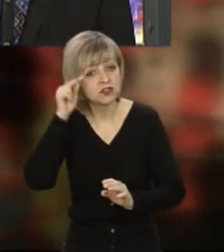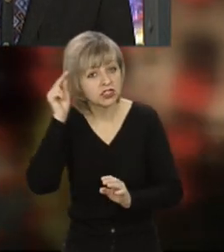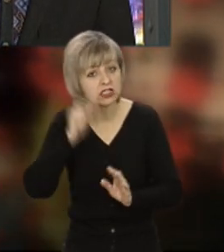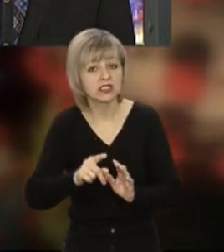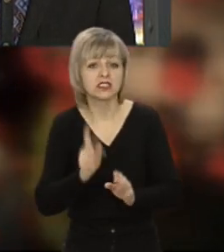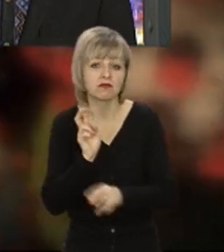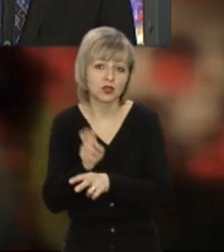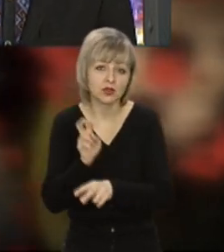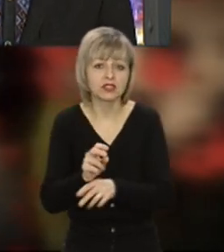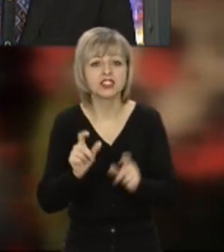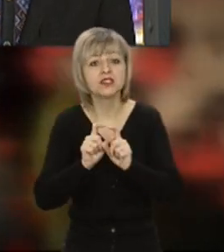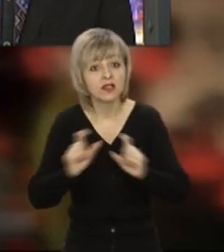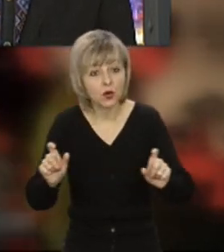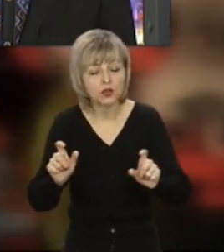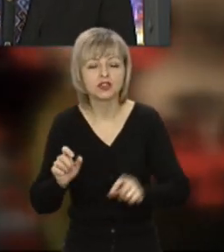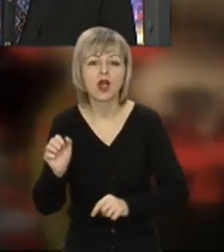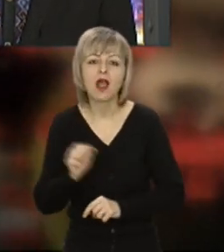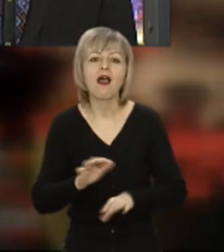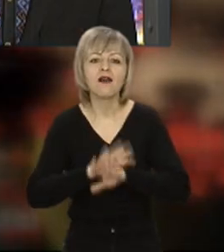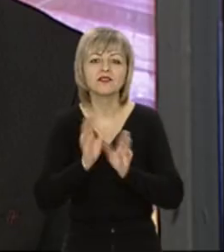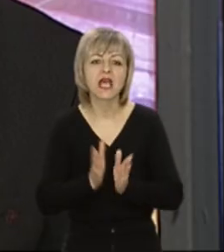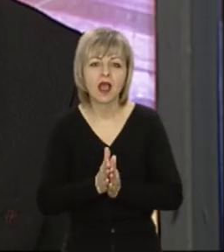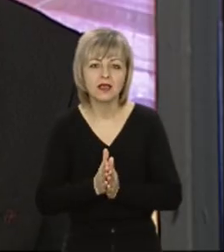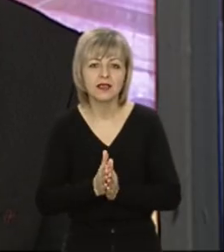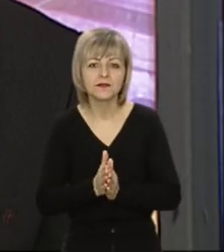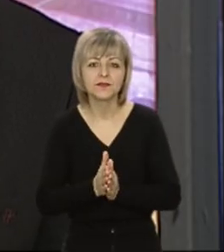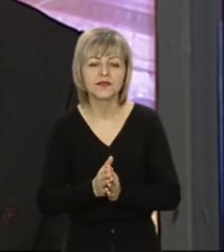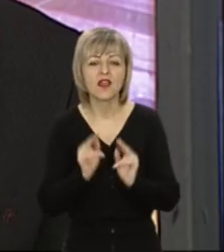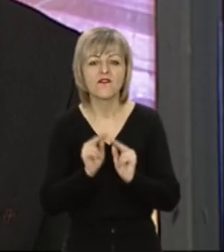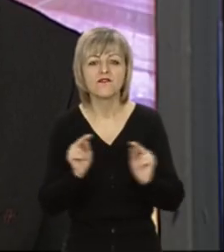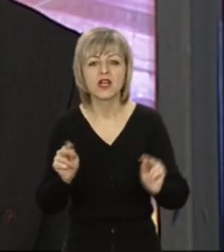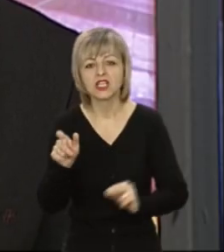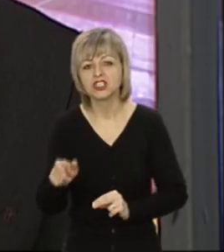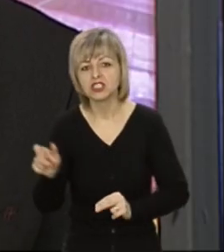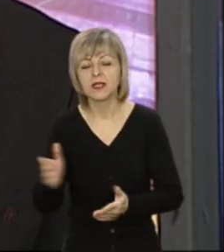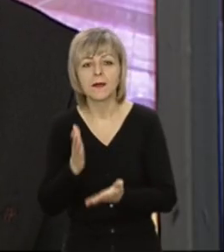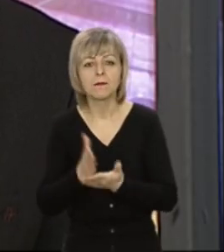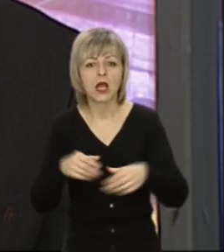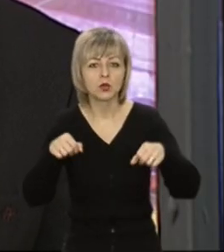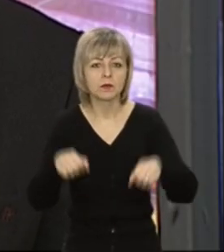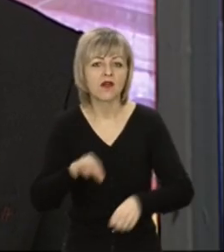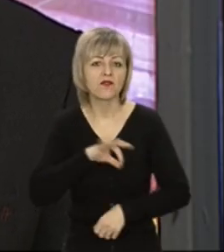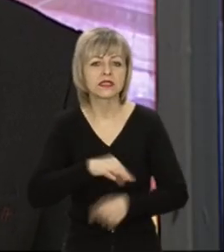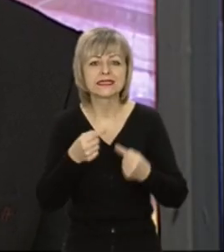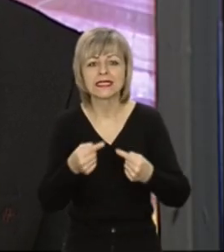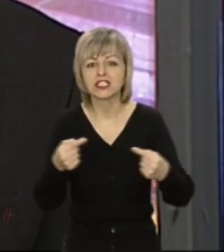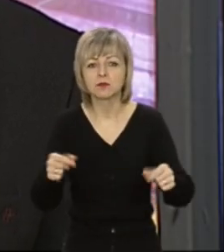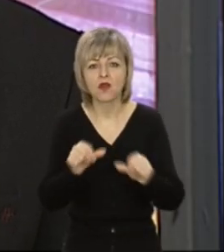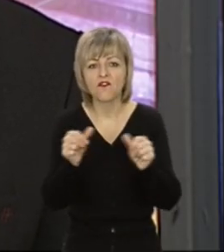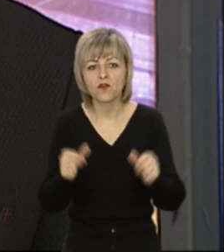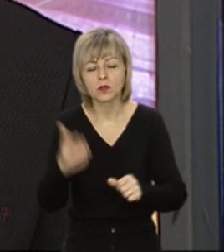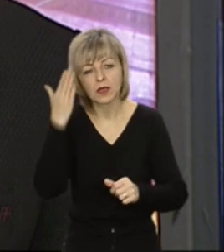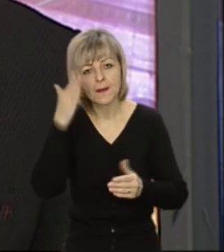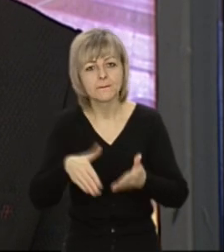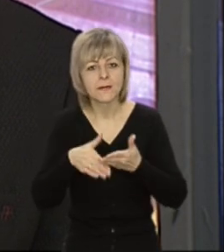очно. Ну, а взагалі вчителі мають право використовувати різноманітні форми,